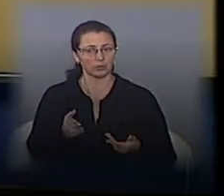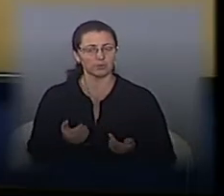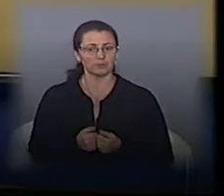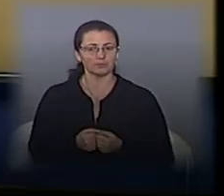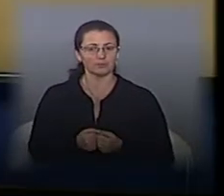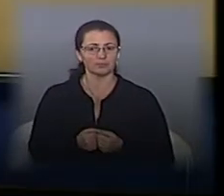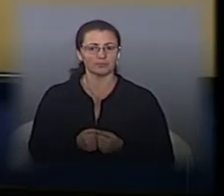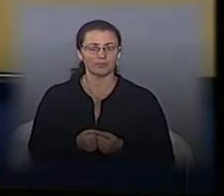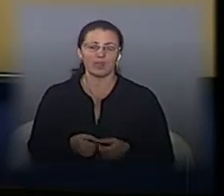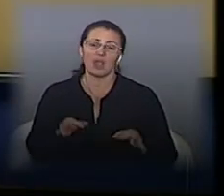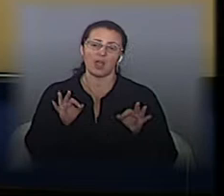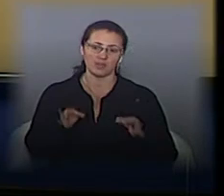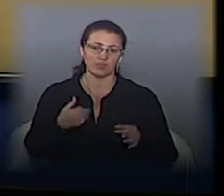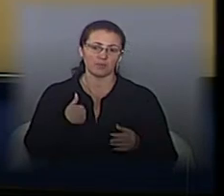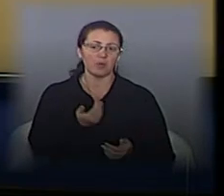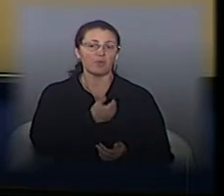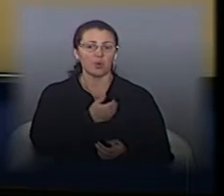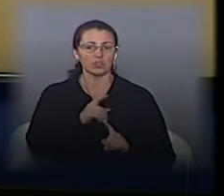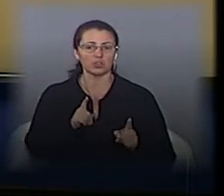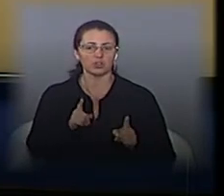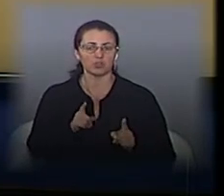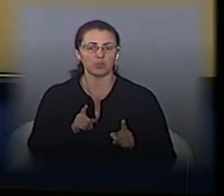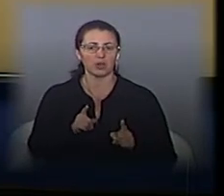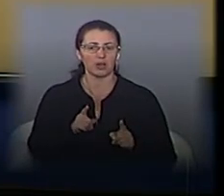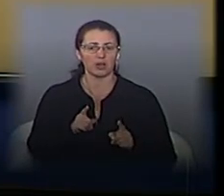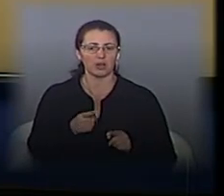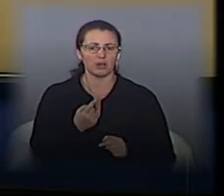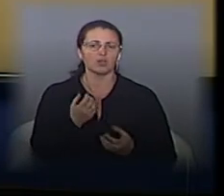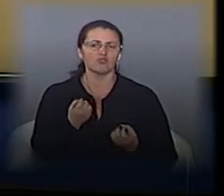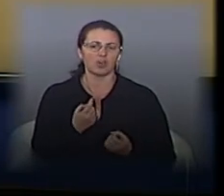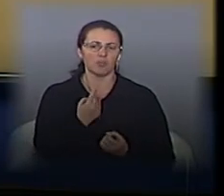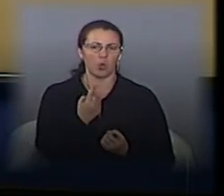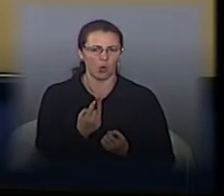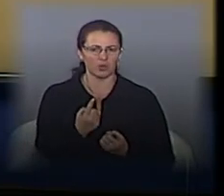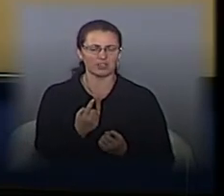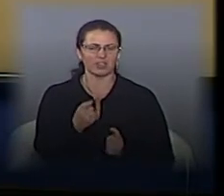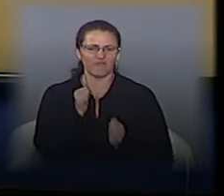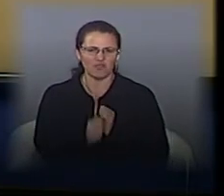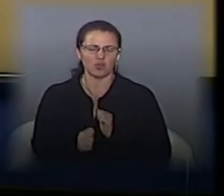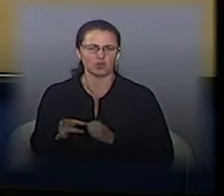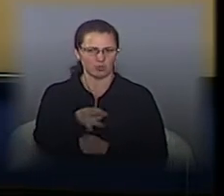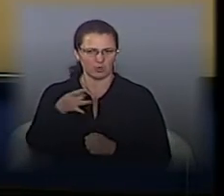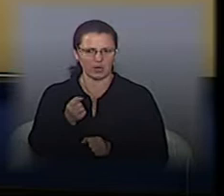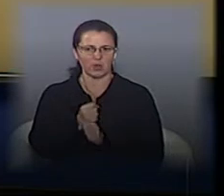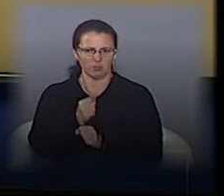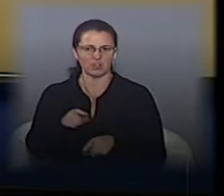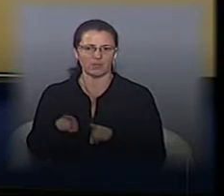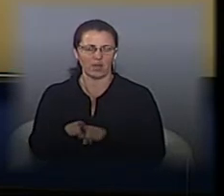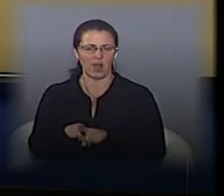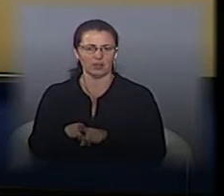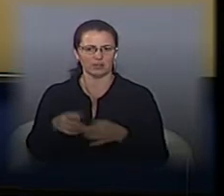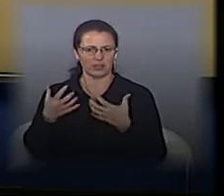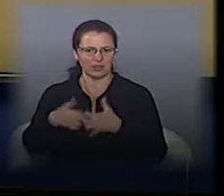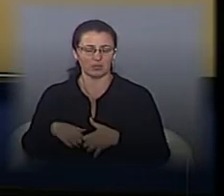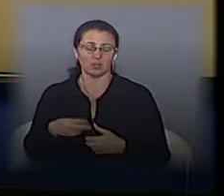Ну, в ідеалі, звичайно, ми би хотіли, щоб принаймні по одній такій установці працювало в кожному районі міста, так, але ми розуміємо,